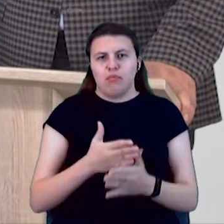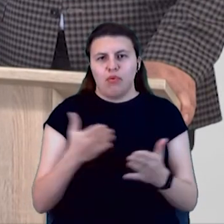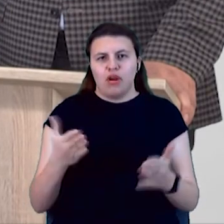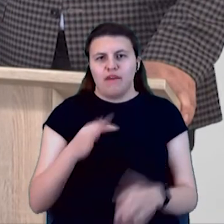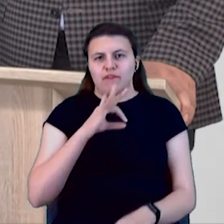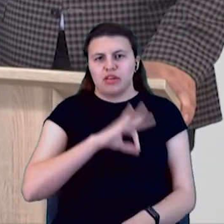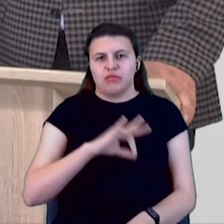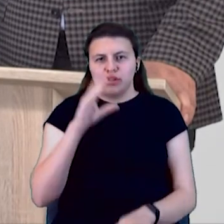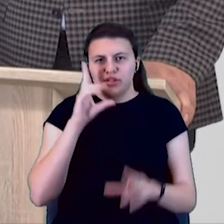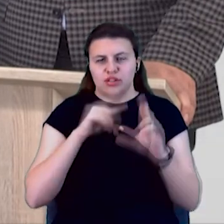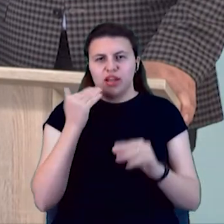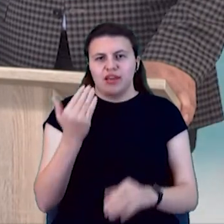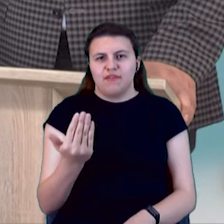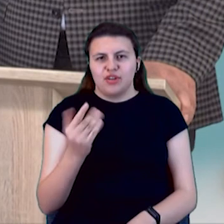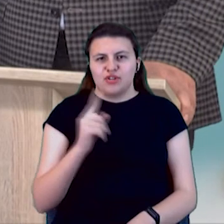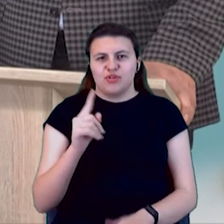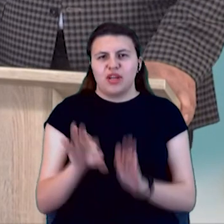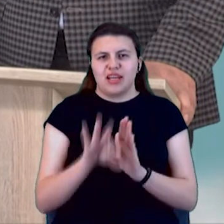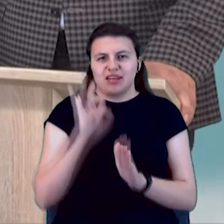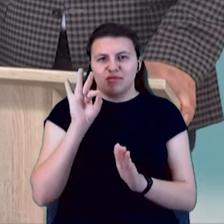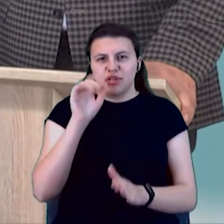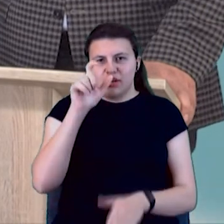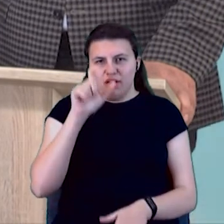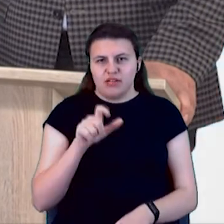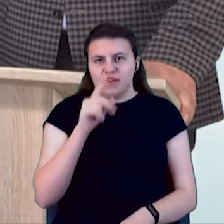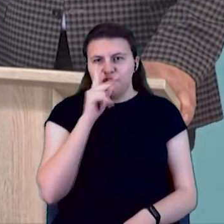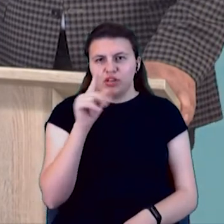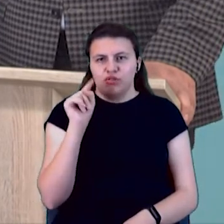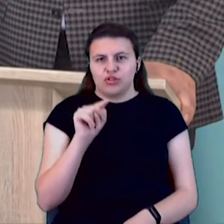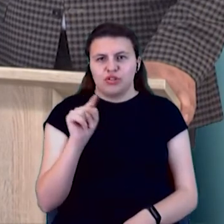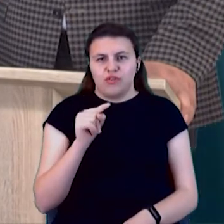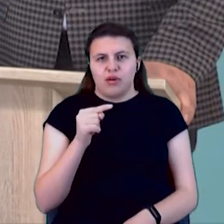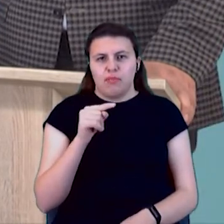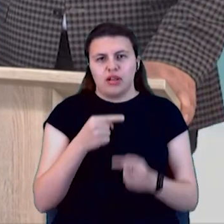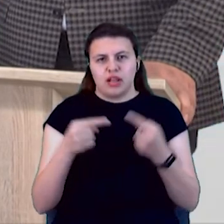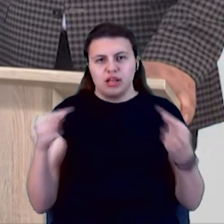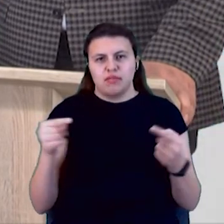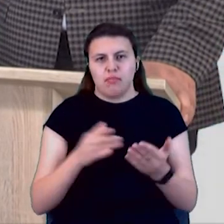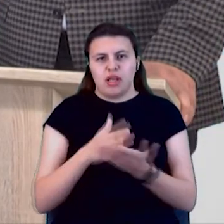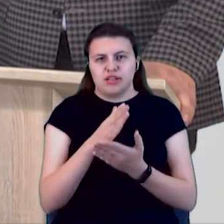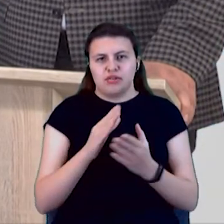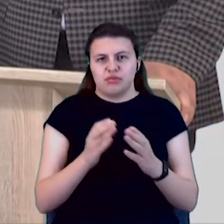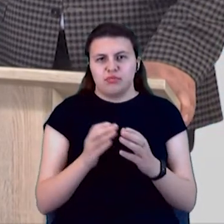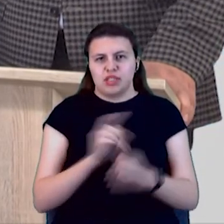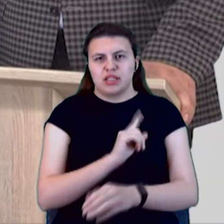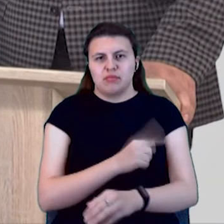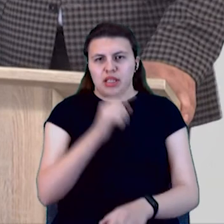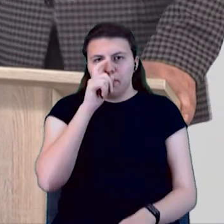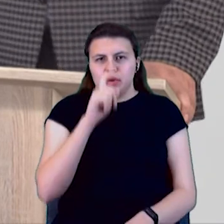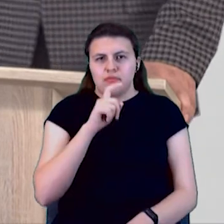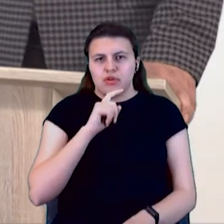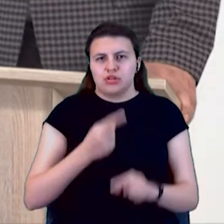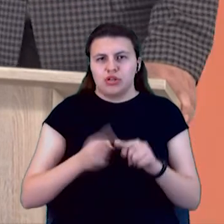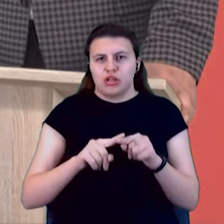збирателі, вважаючи, що ви йдете під різними політичніми силами, не розуміє, що це один і той же людина?